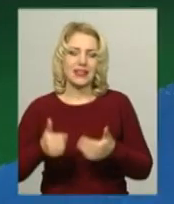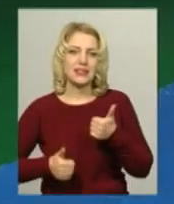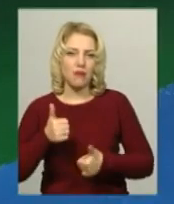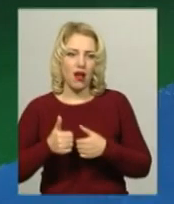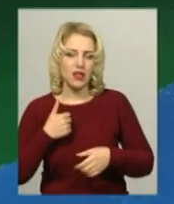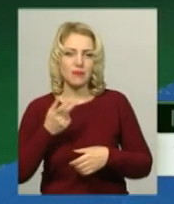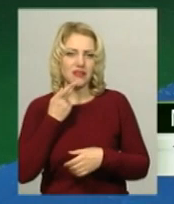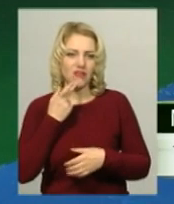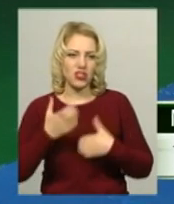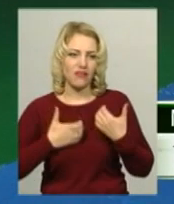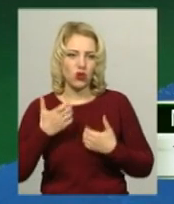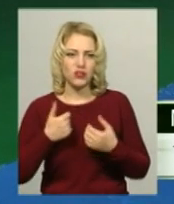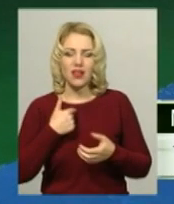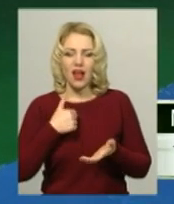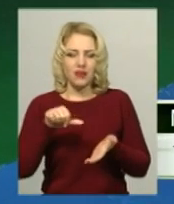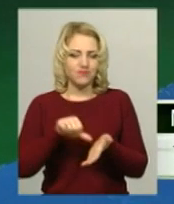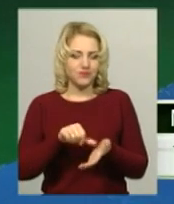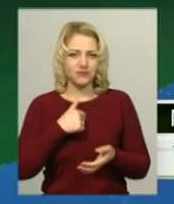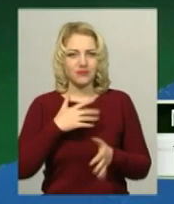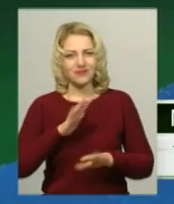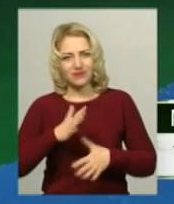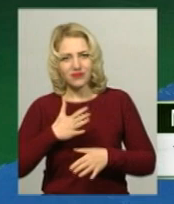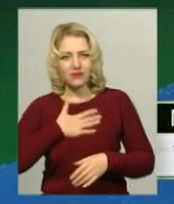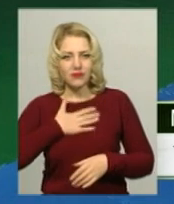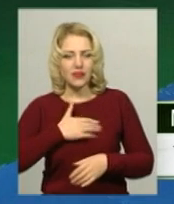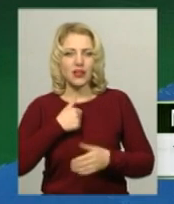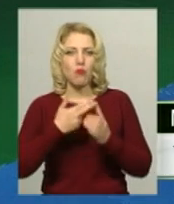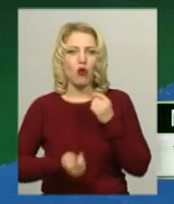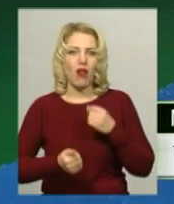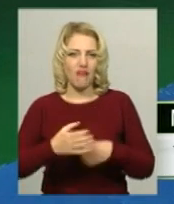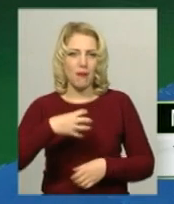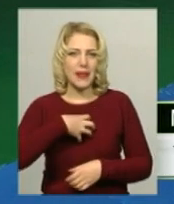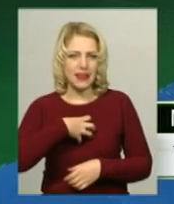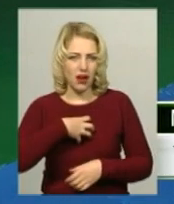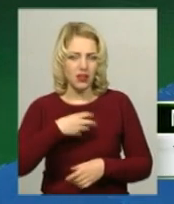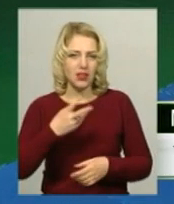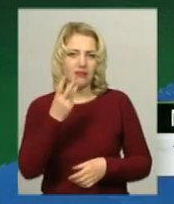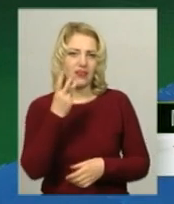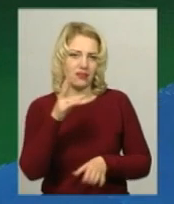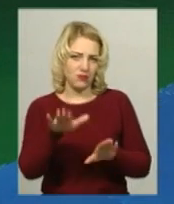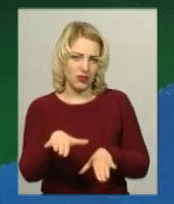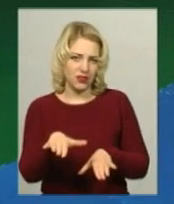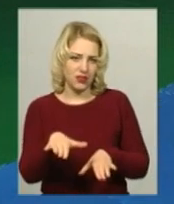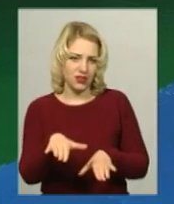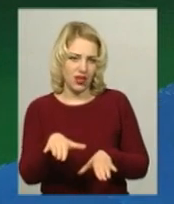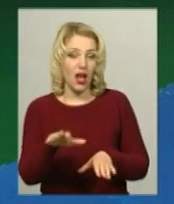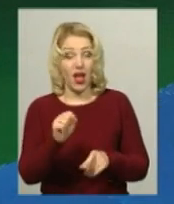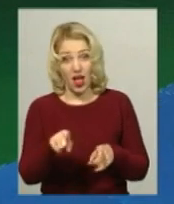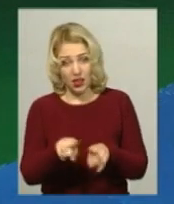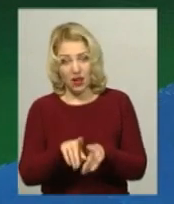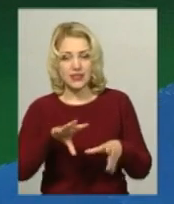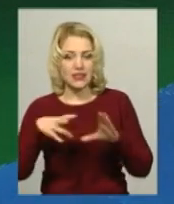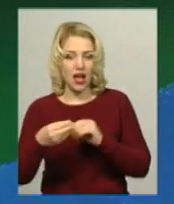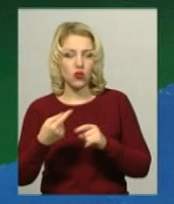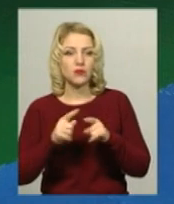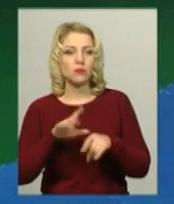оцінювався виступ не дуже, тому що я програв вже саме за медаль, вже за третє місце. А так, взагалом,